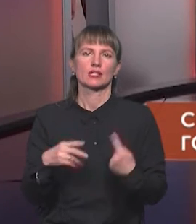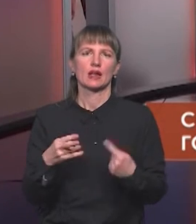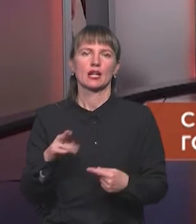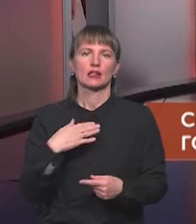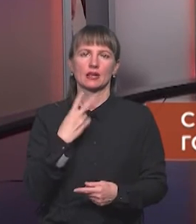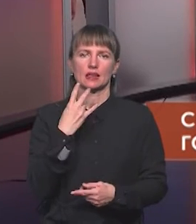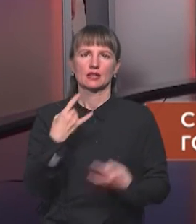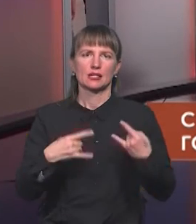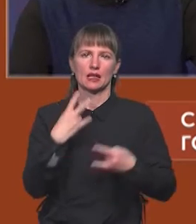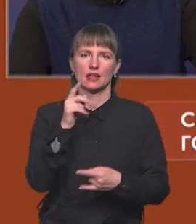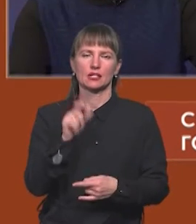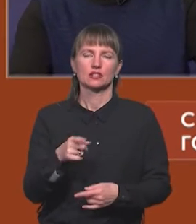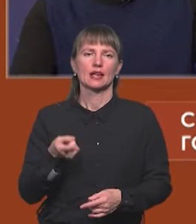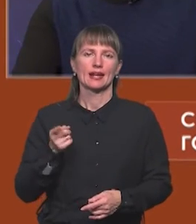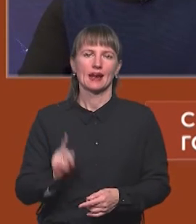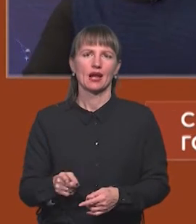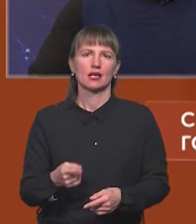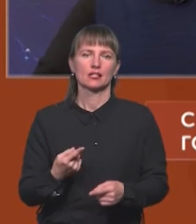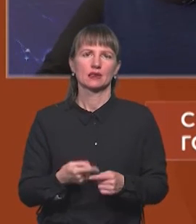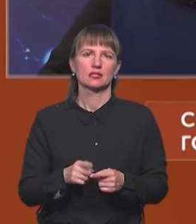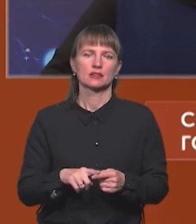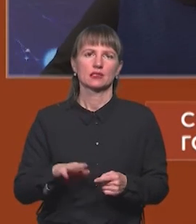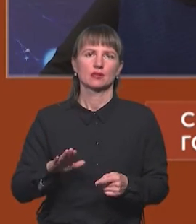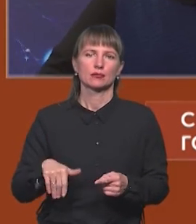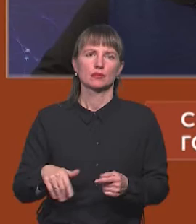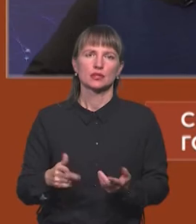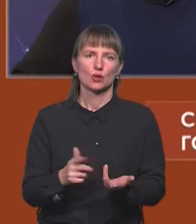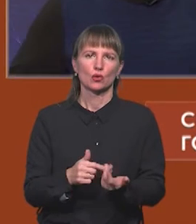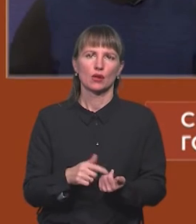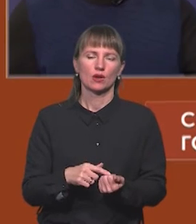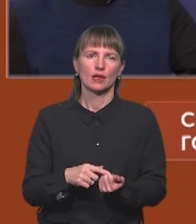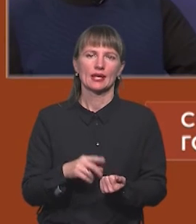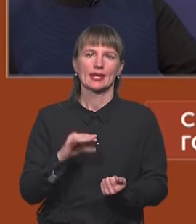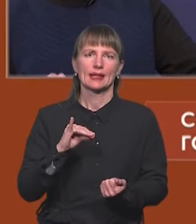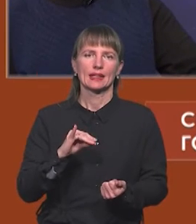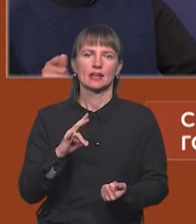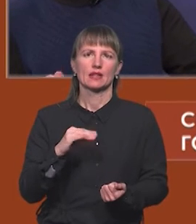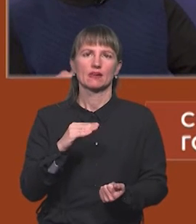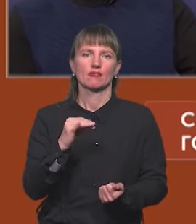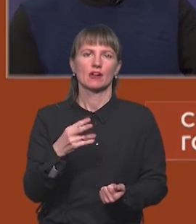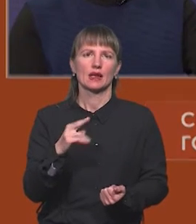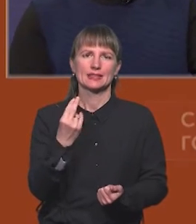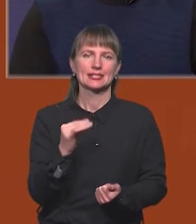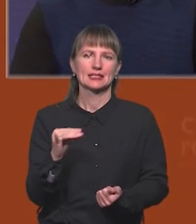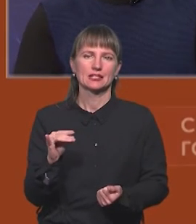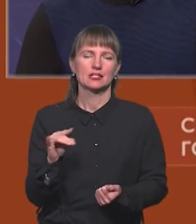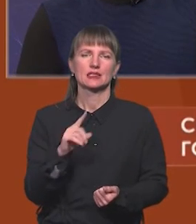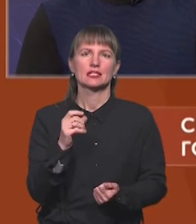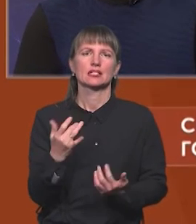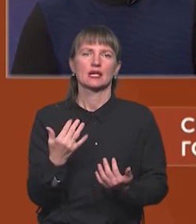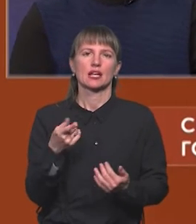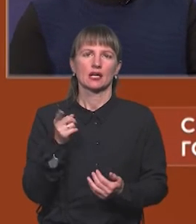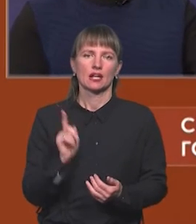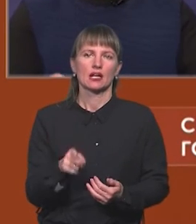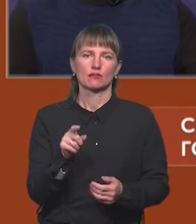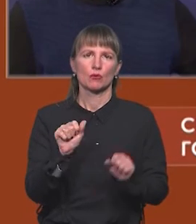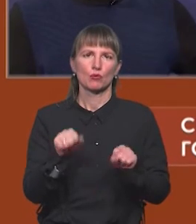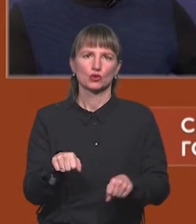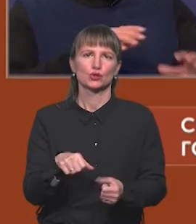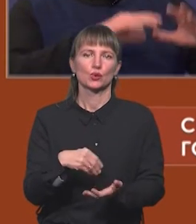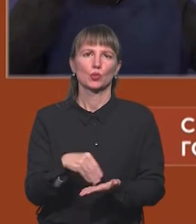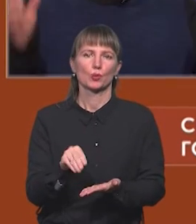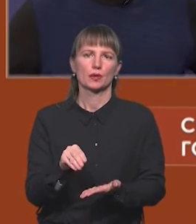телеглядачів? В першу чергу, реальна – це після обрахування інфляції, тобто це те, що скільки ви реально можете купити,